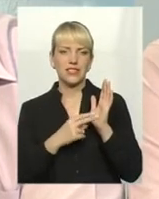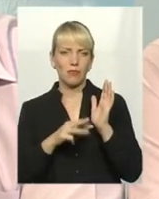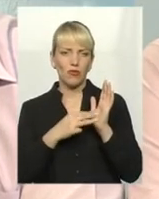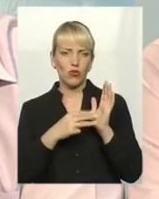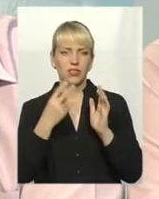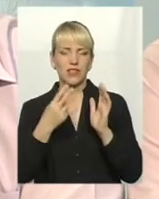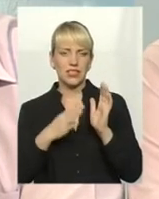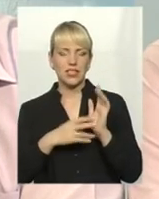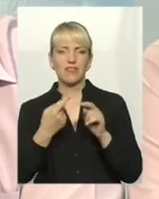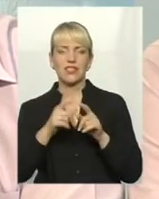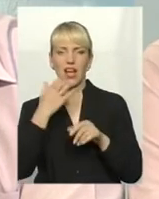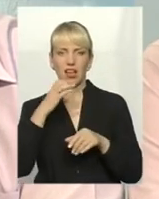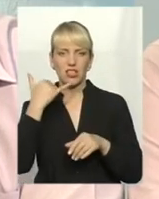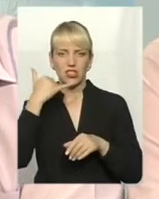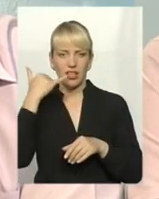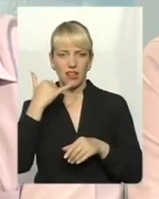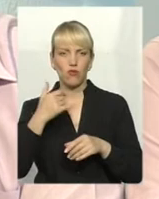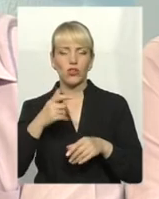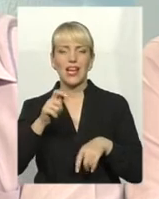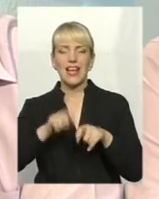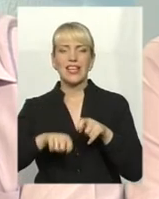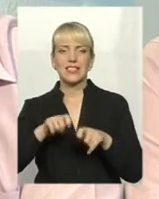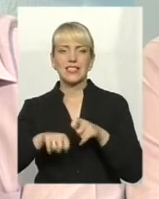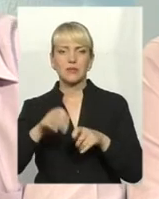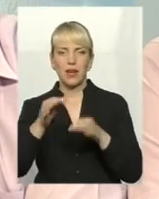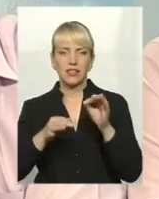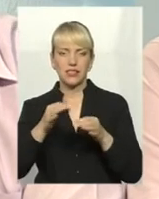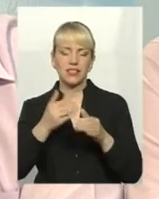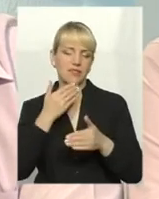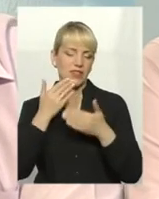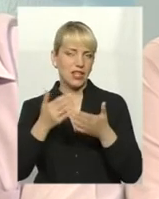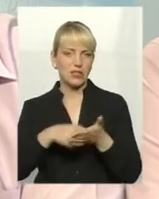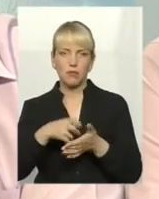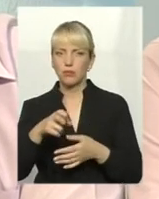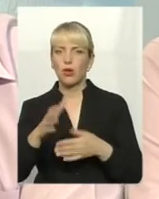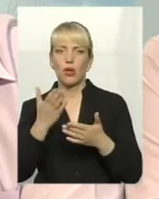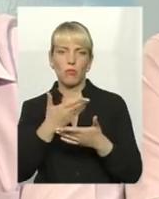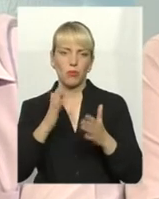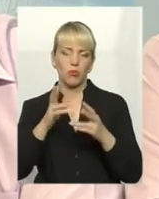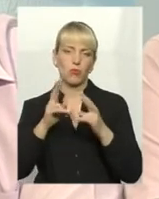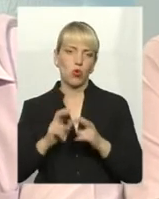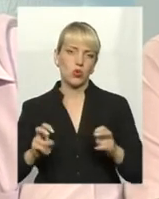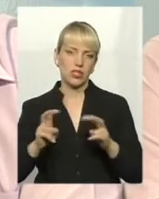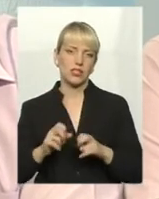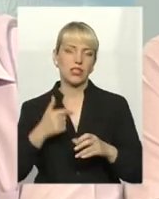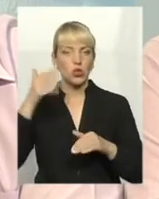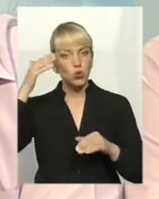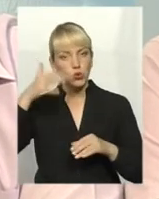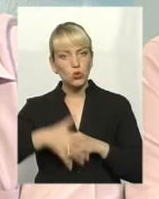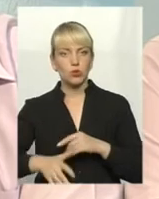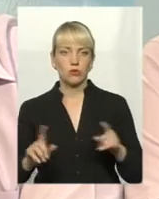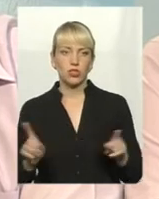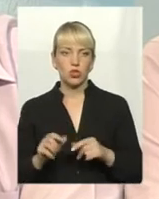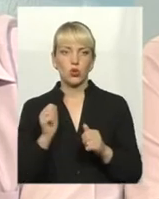Державної екологічної інспекції у Хмельницькій області. Звертайтеся до нас письмово, і ми будемо розглядати. І зрозумієте, що